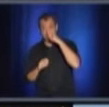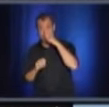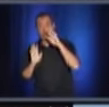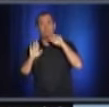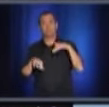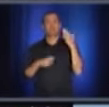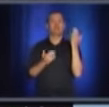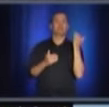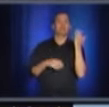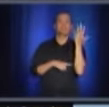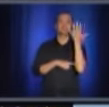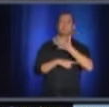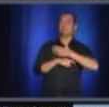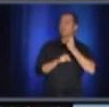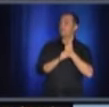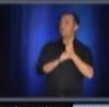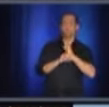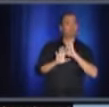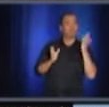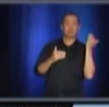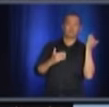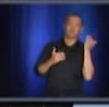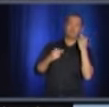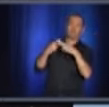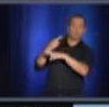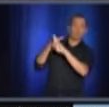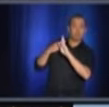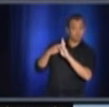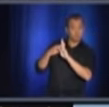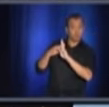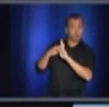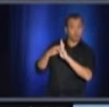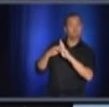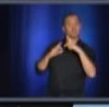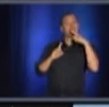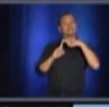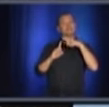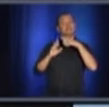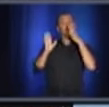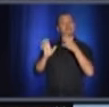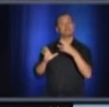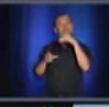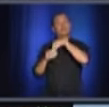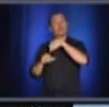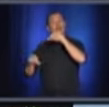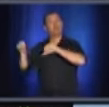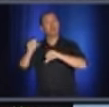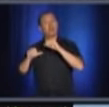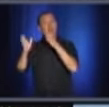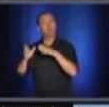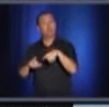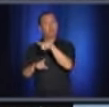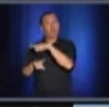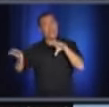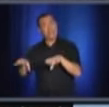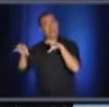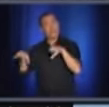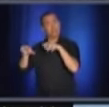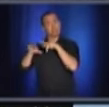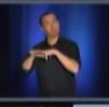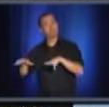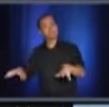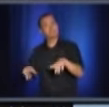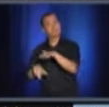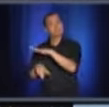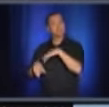aller travailler. On ajoute à ça l'épuisement des techniciens en laboratoire qui sonnent l'alerte depuis maintenant